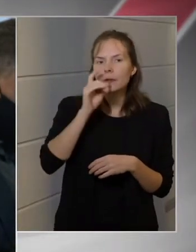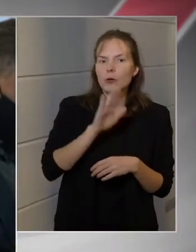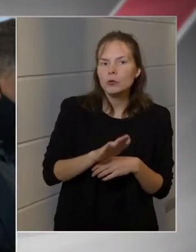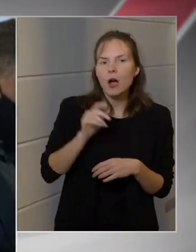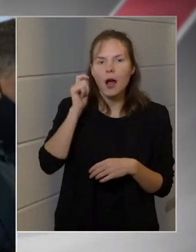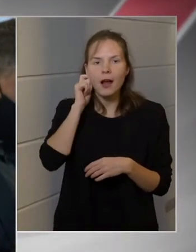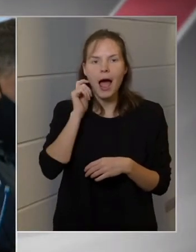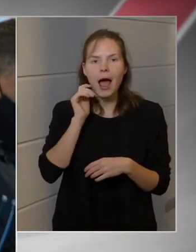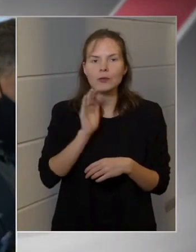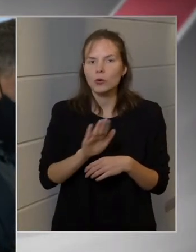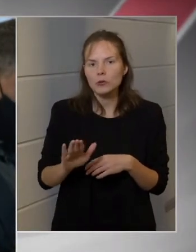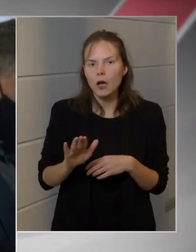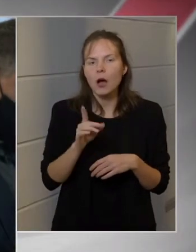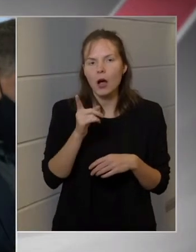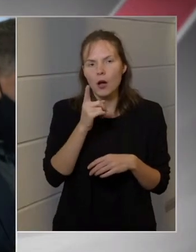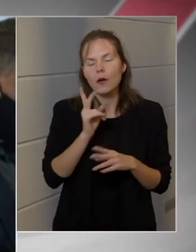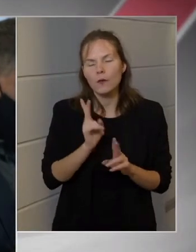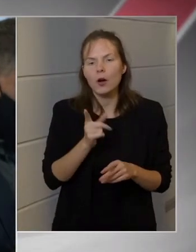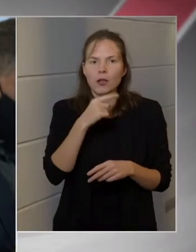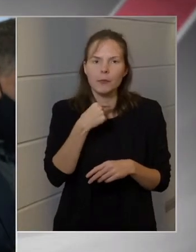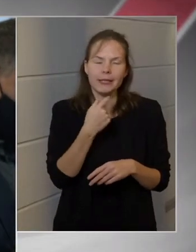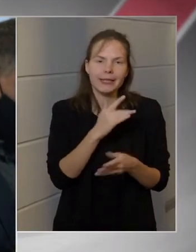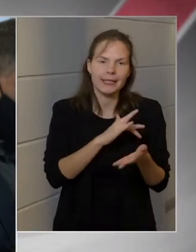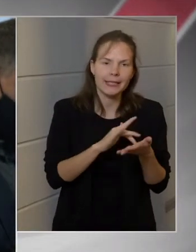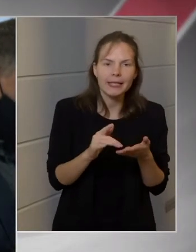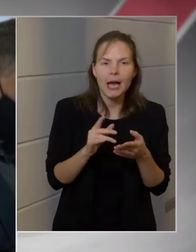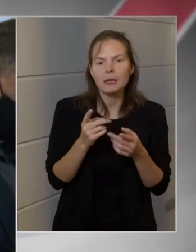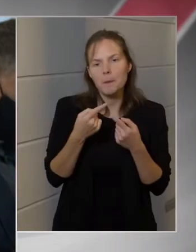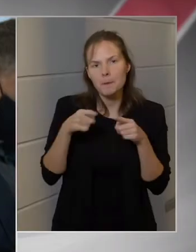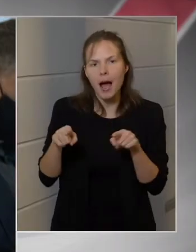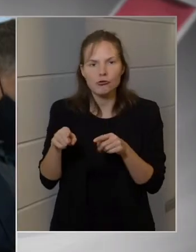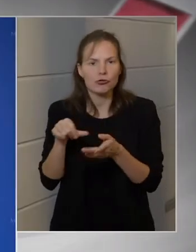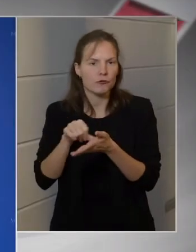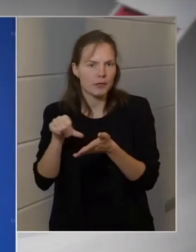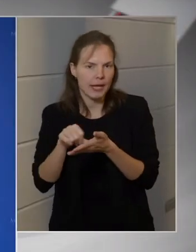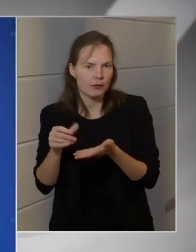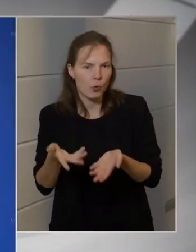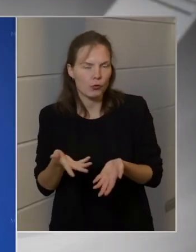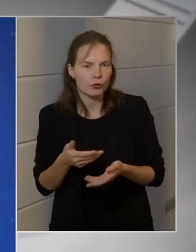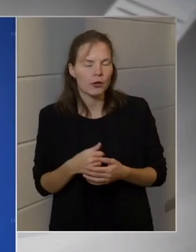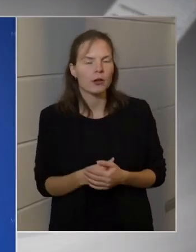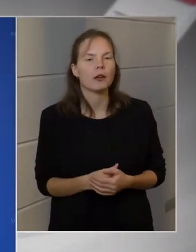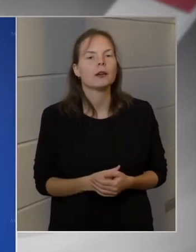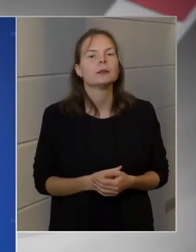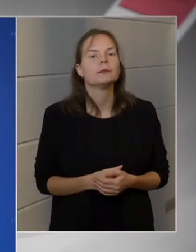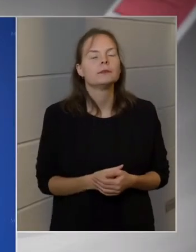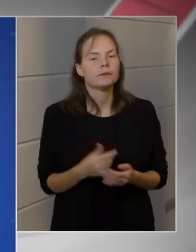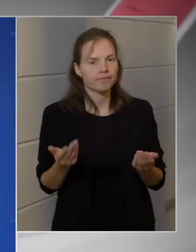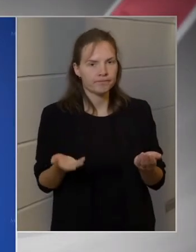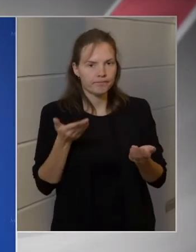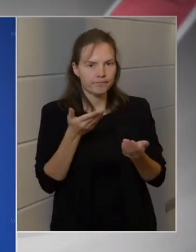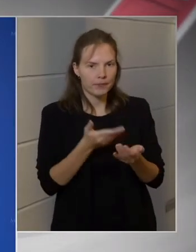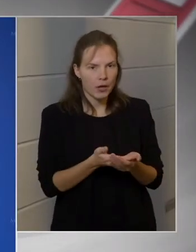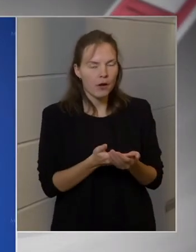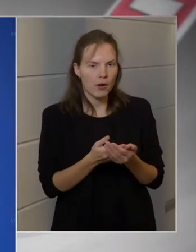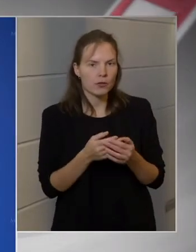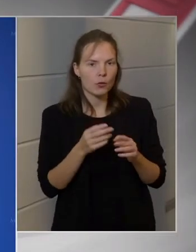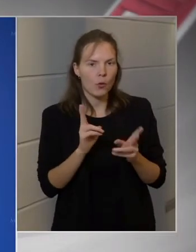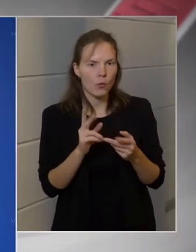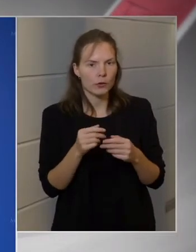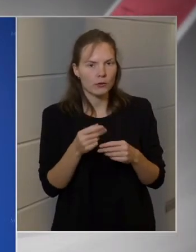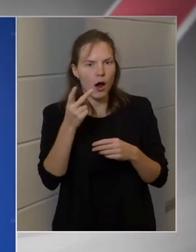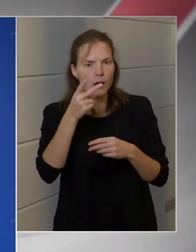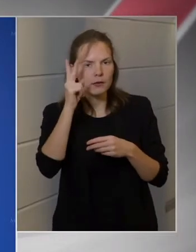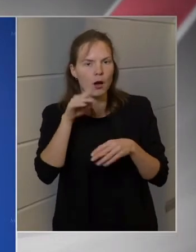lányoknak még van, van, ami már ingyenes, és van, ami még fizetős. Javaslom, hogy ezt a